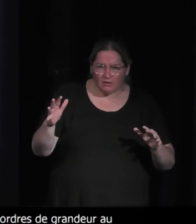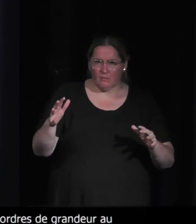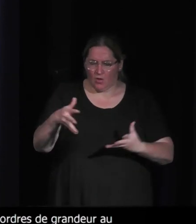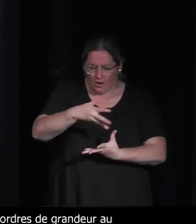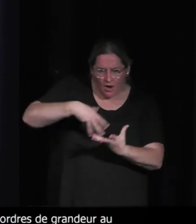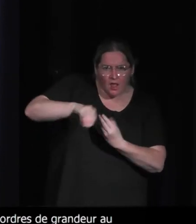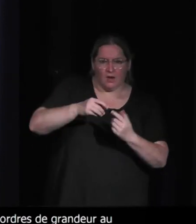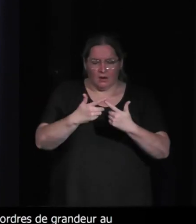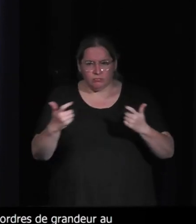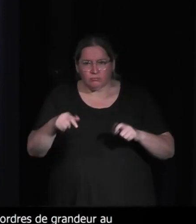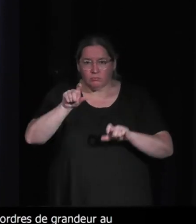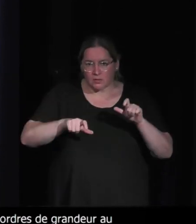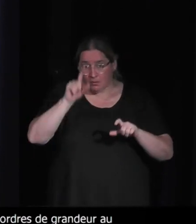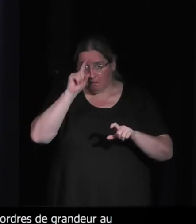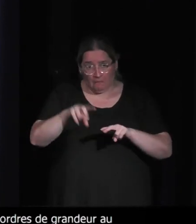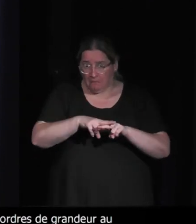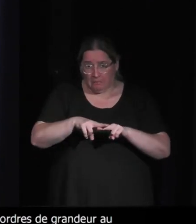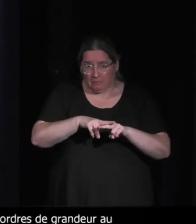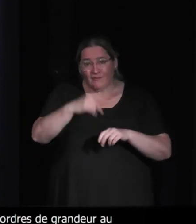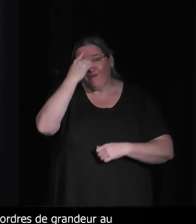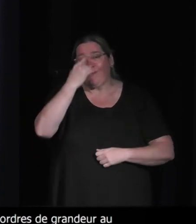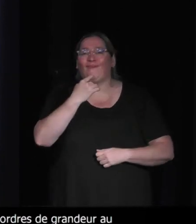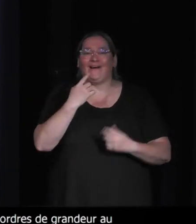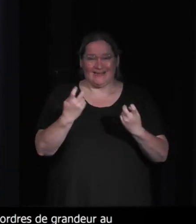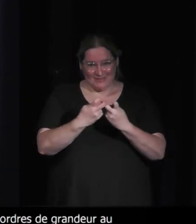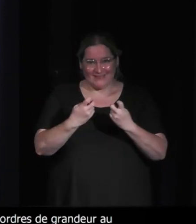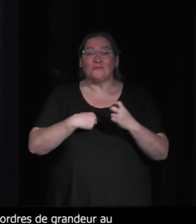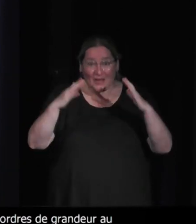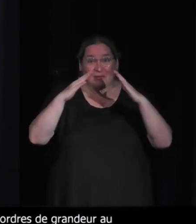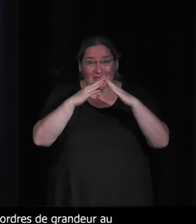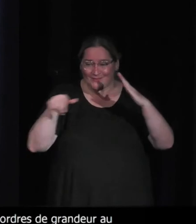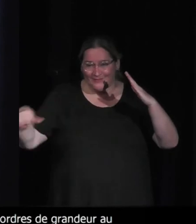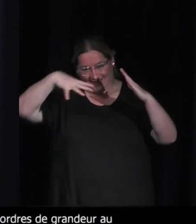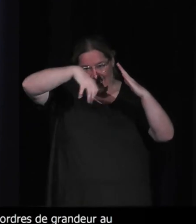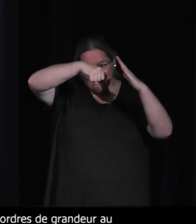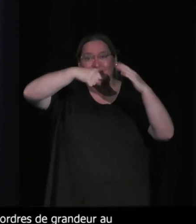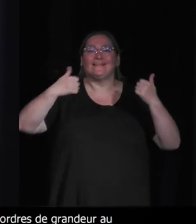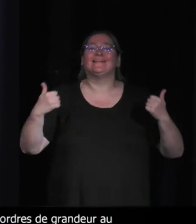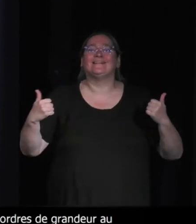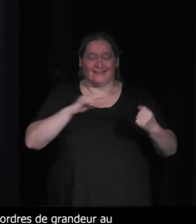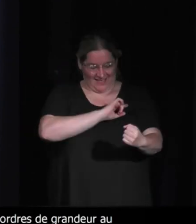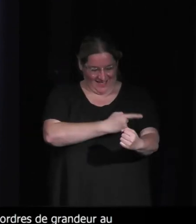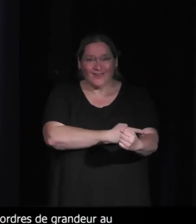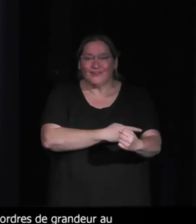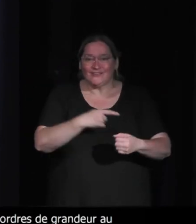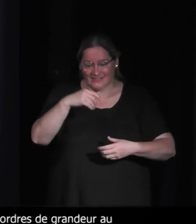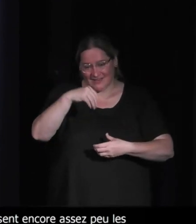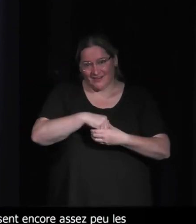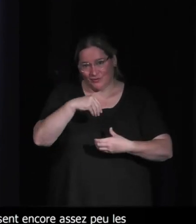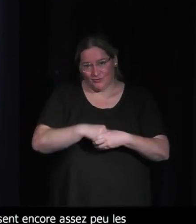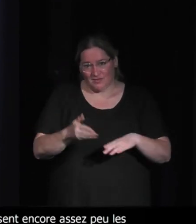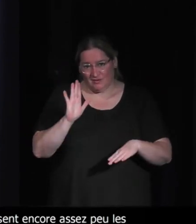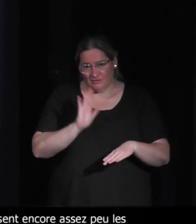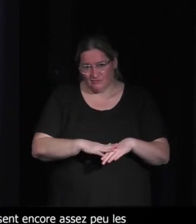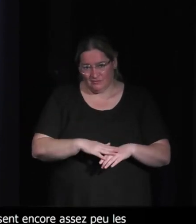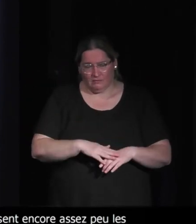cycle de vie derrière, etc. On croit qu'en éteignant notre lumière, en partant de chez nous,'est bon, on a économisé l'énergie, non, ça ne consomme que d'aller, en fait, on s'en fout, et on peut arrêter de faire ça.